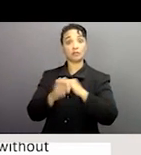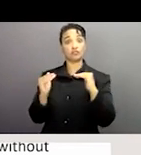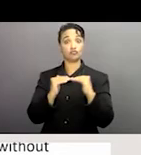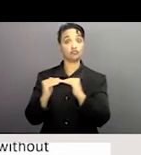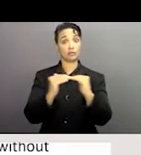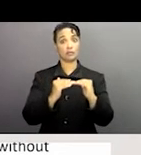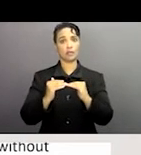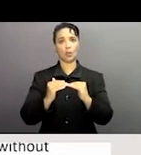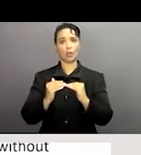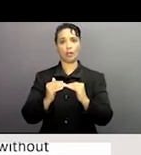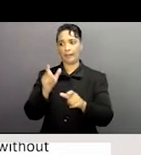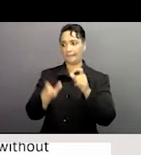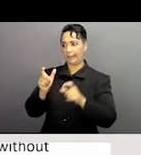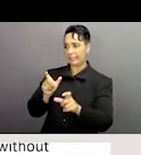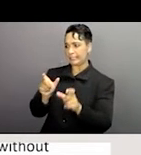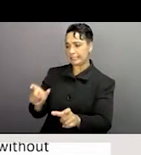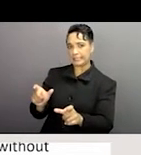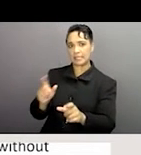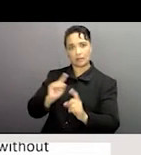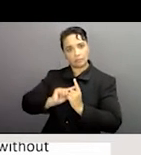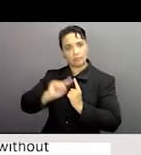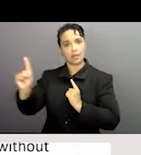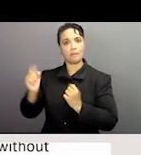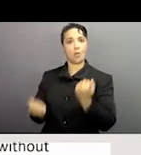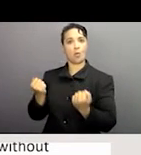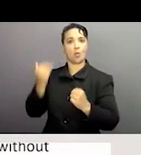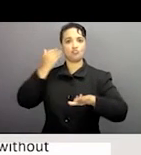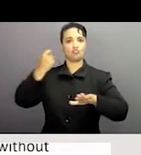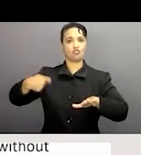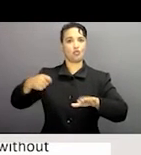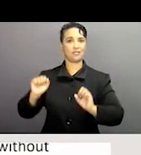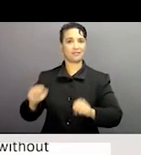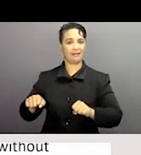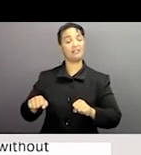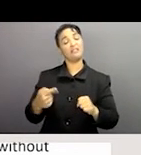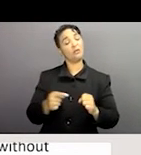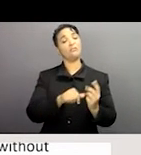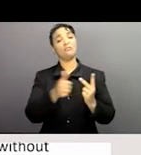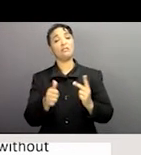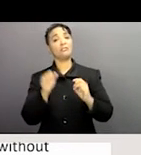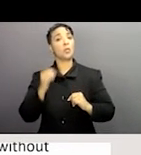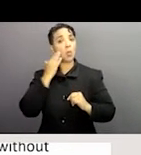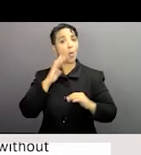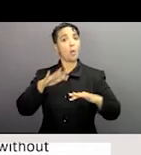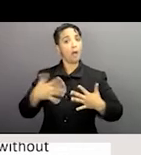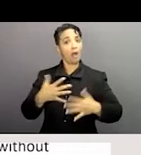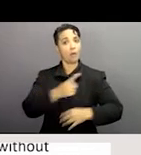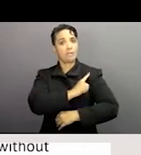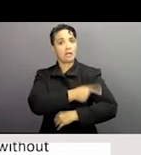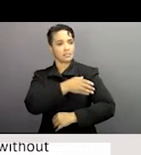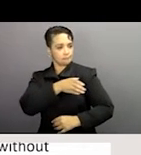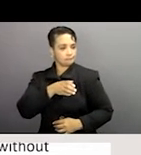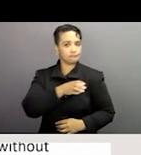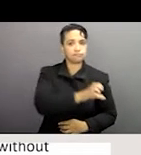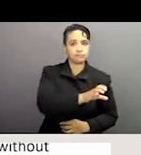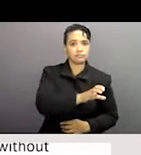faites et il faut justement qu'il y ait des remèdes aux victimes et le reste pourrait être utilisé pour d'autres tels qu'on renforcer les